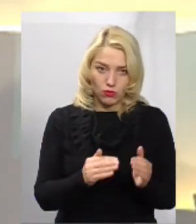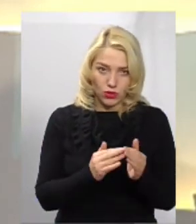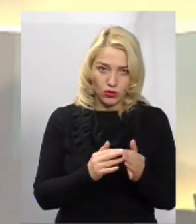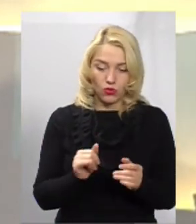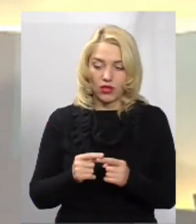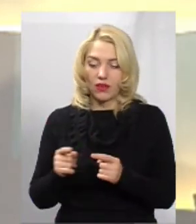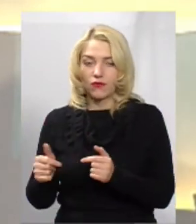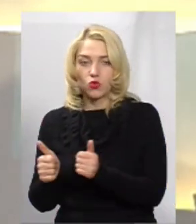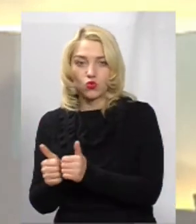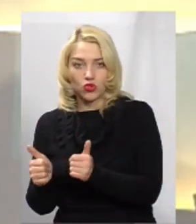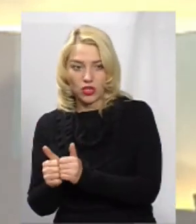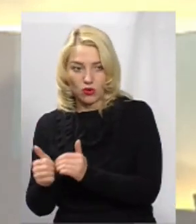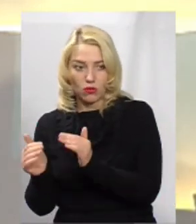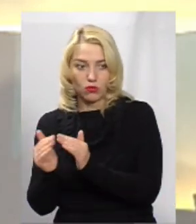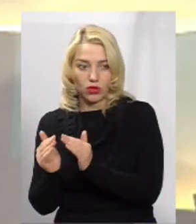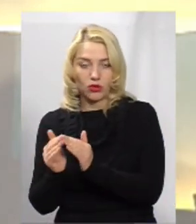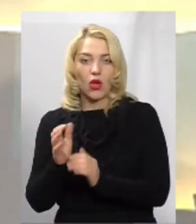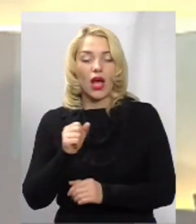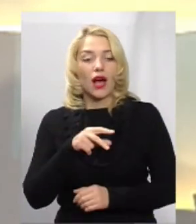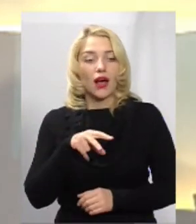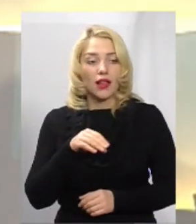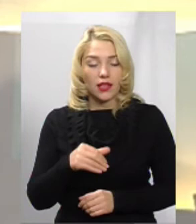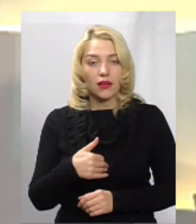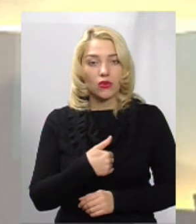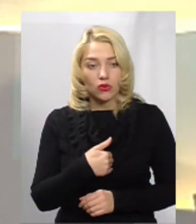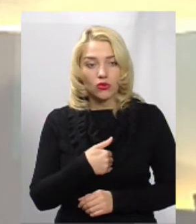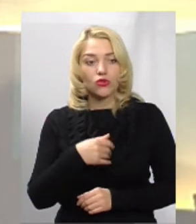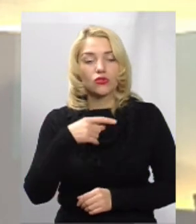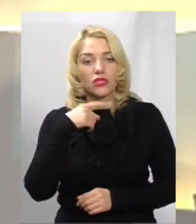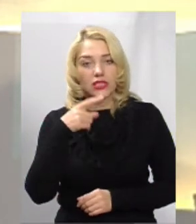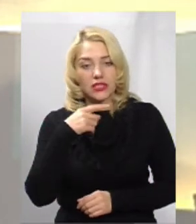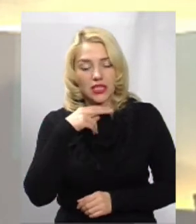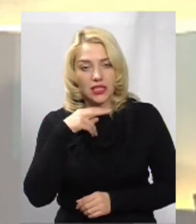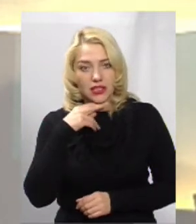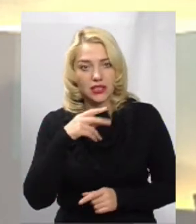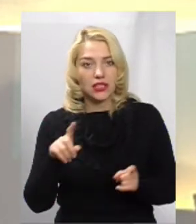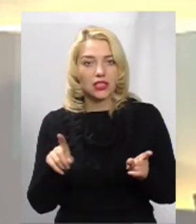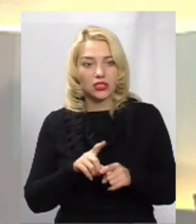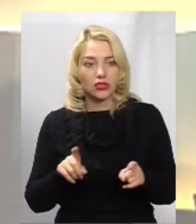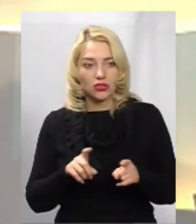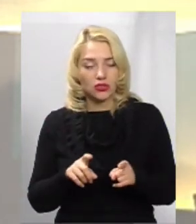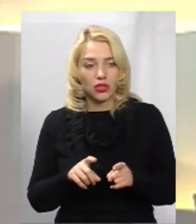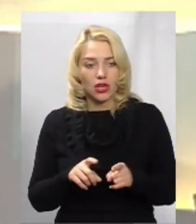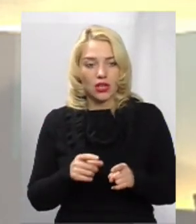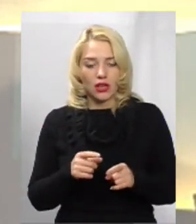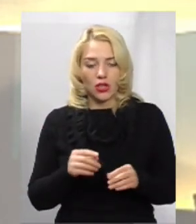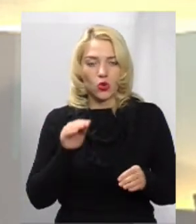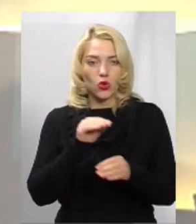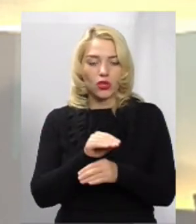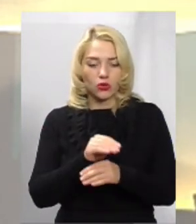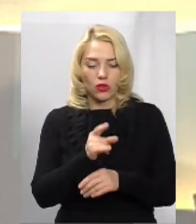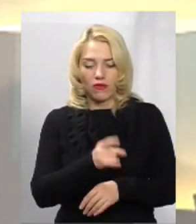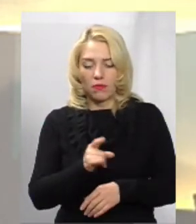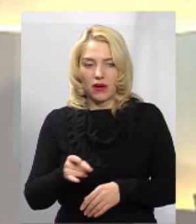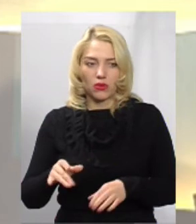сусідньому будинку. Але хочу застарахти, що питання з додатковими парковими місцями людей не врятує. Ті